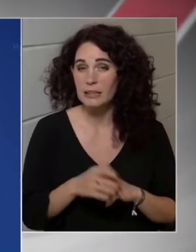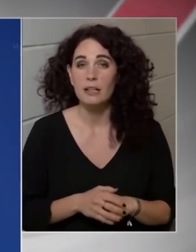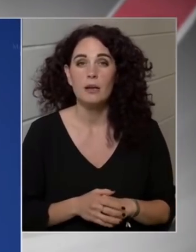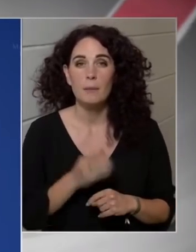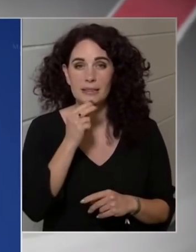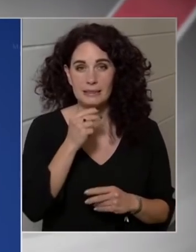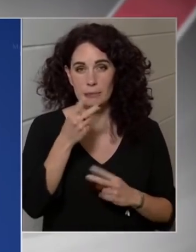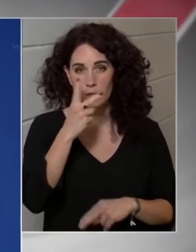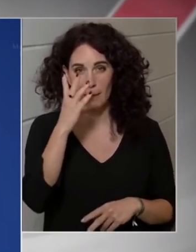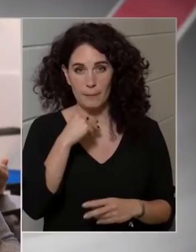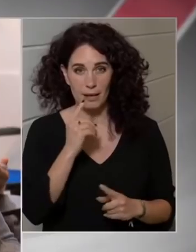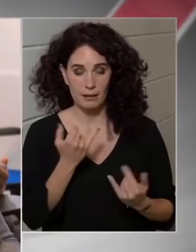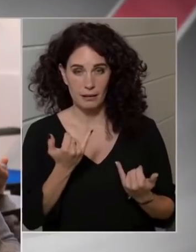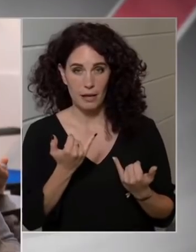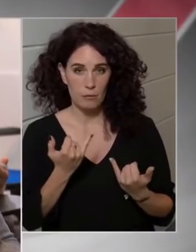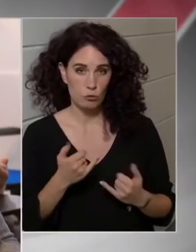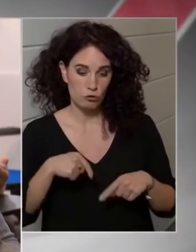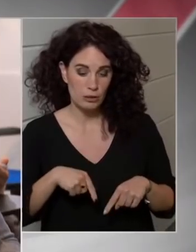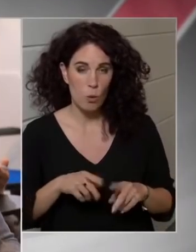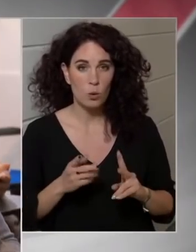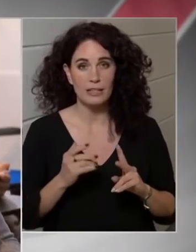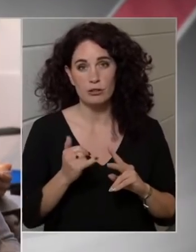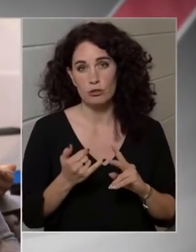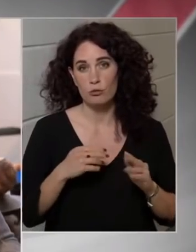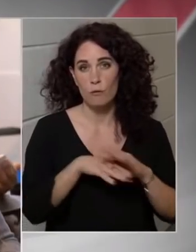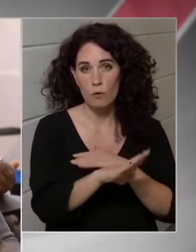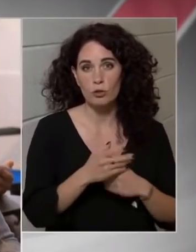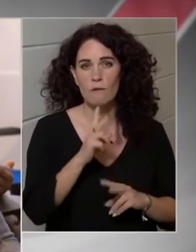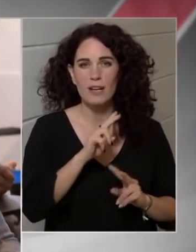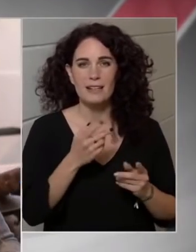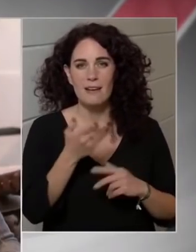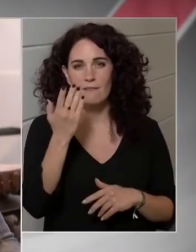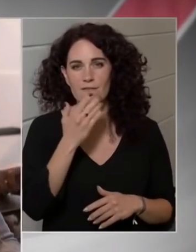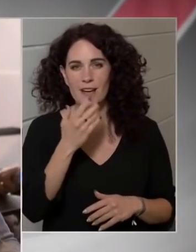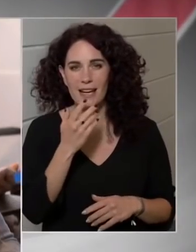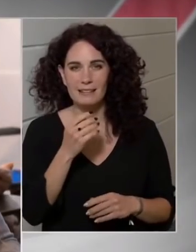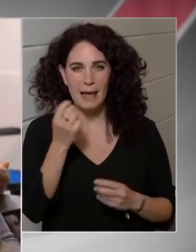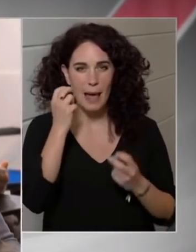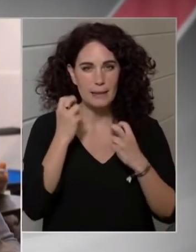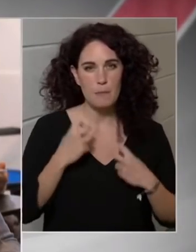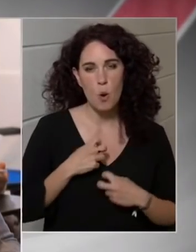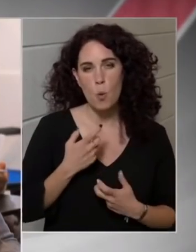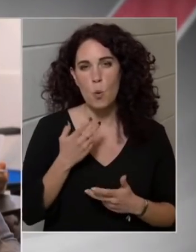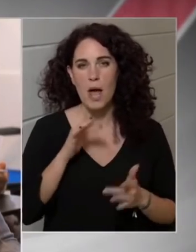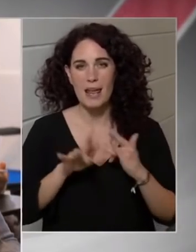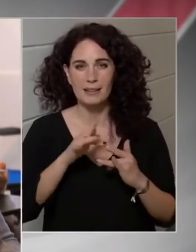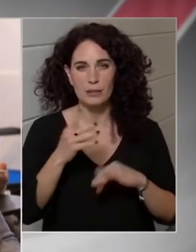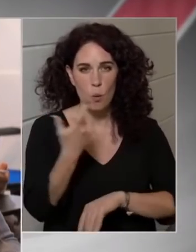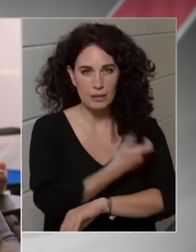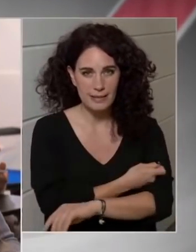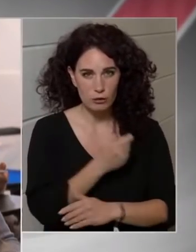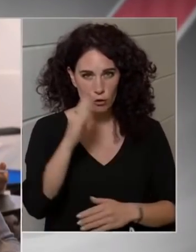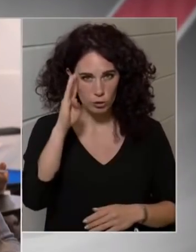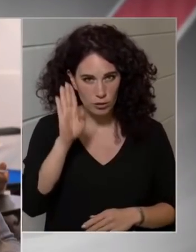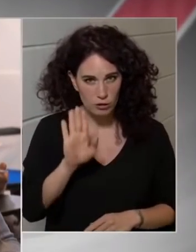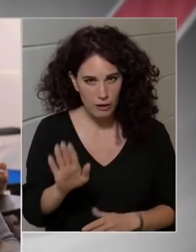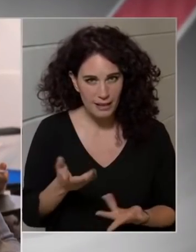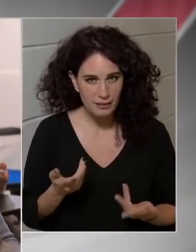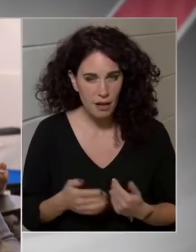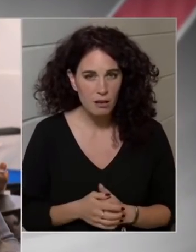külföldön. Van-e fekete himlő elleni oltása például a katonaságnak? Az én utána néztem, nem